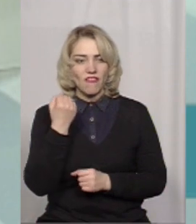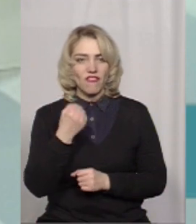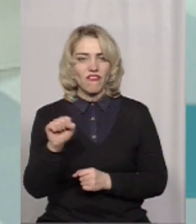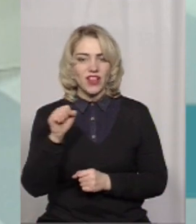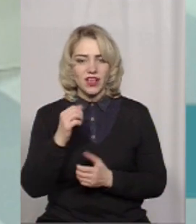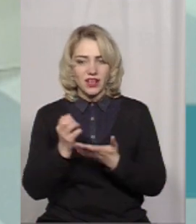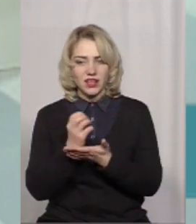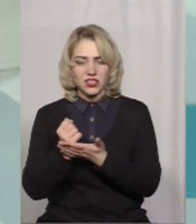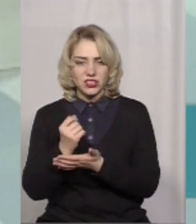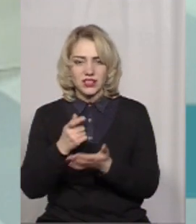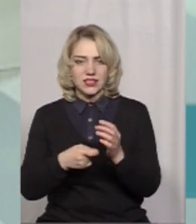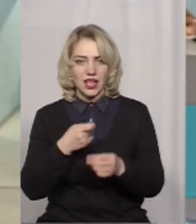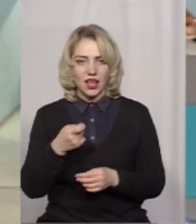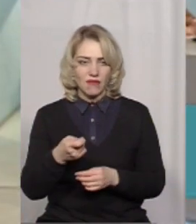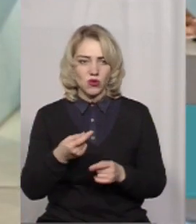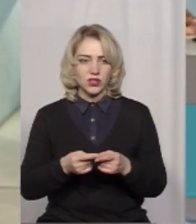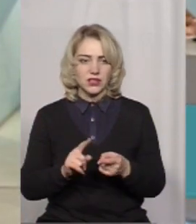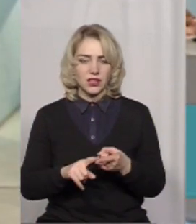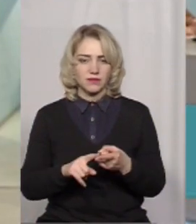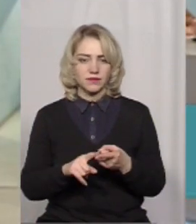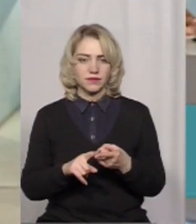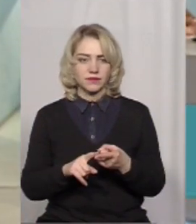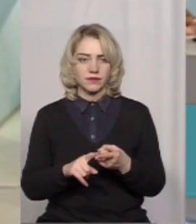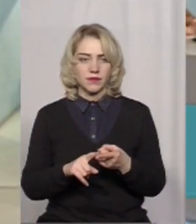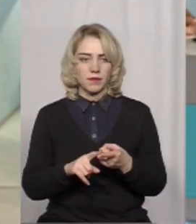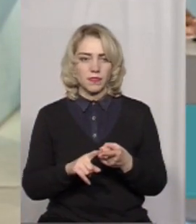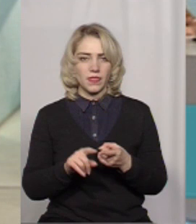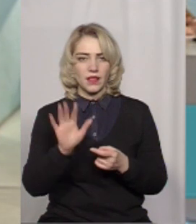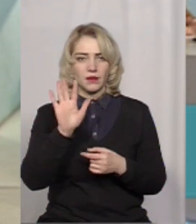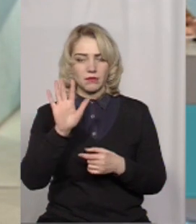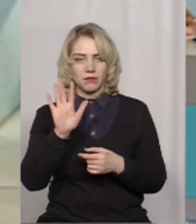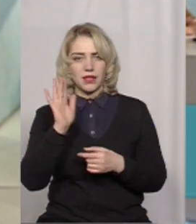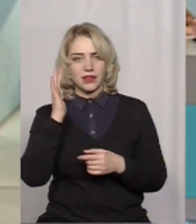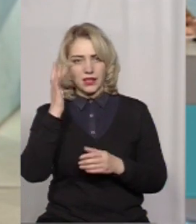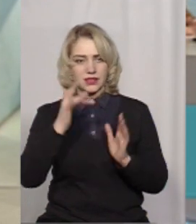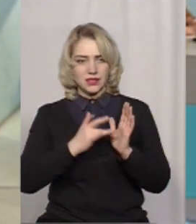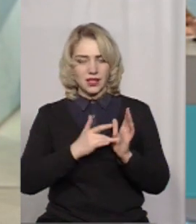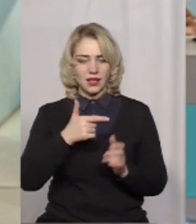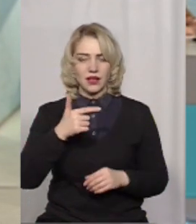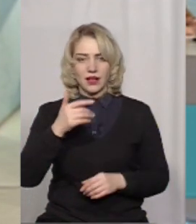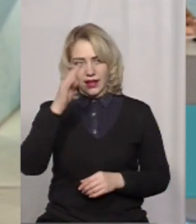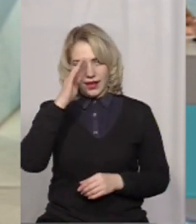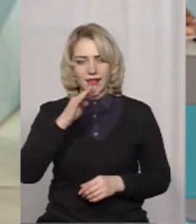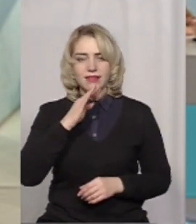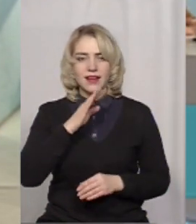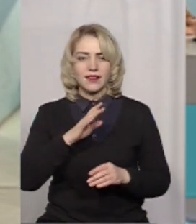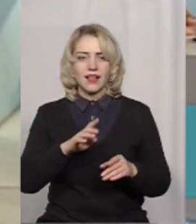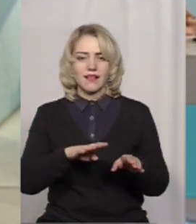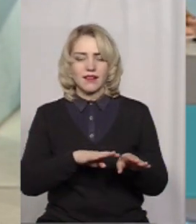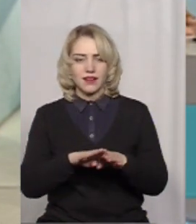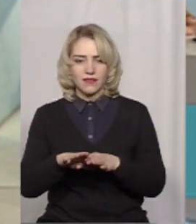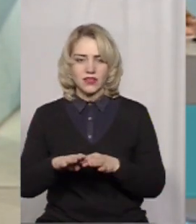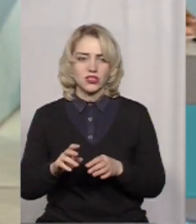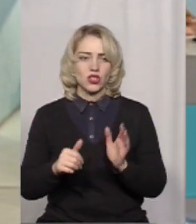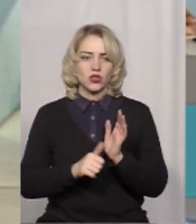заявок. Це п'ята ціль – гендерна рівність. Шоста – чиста вода та